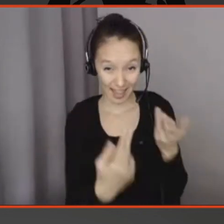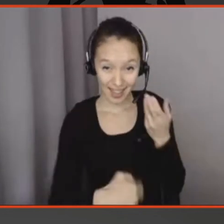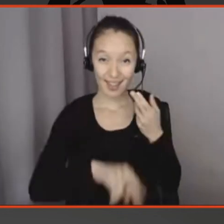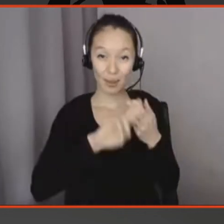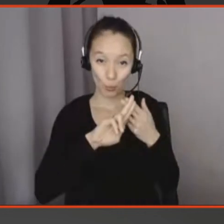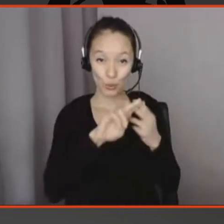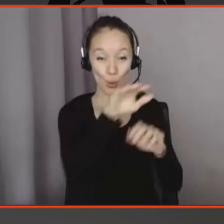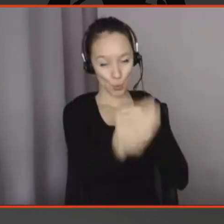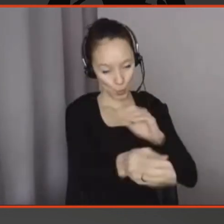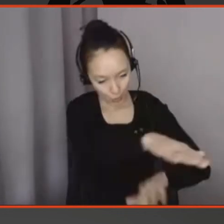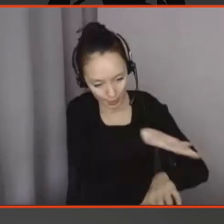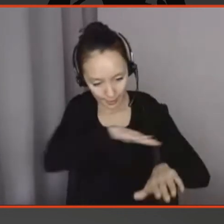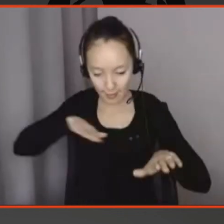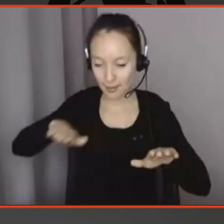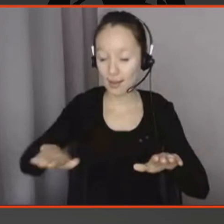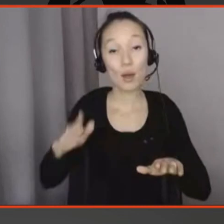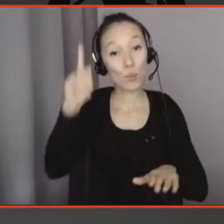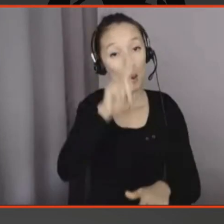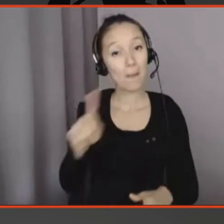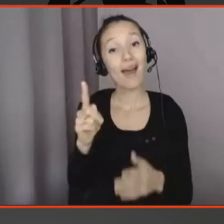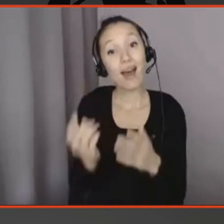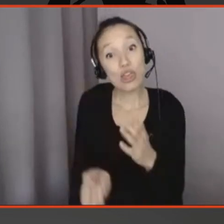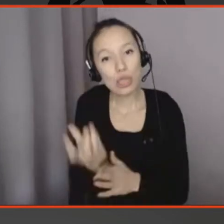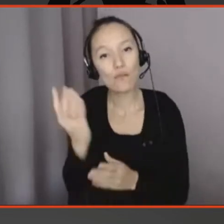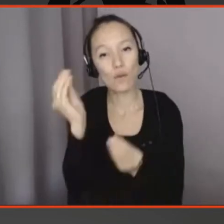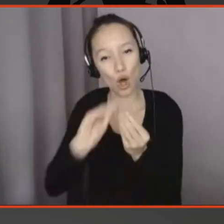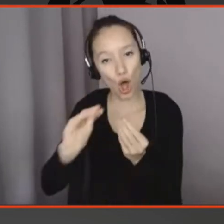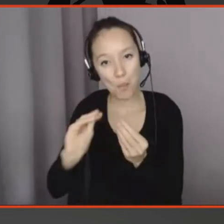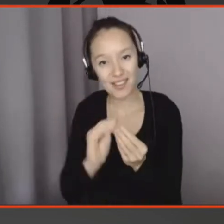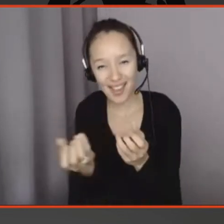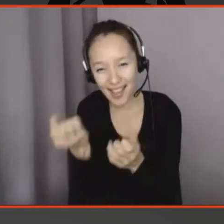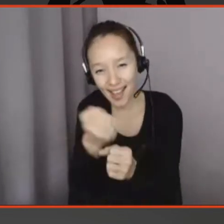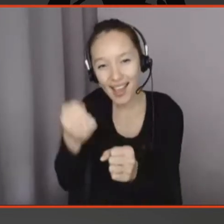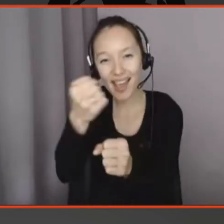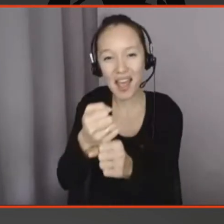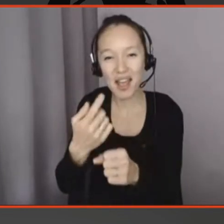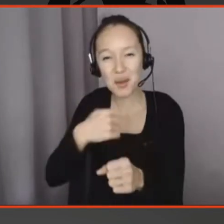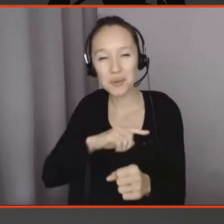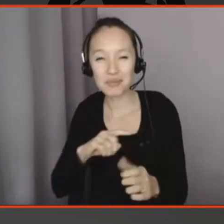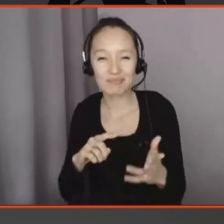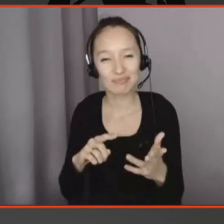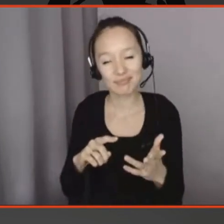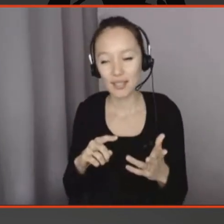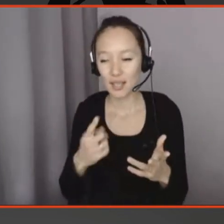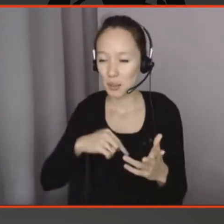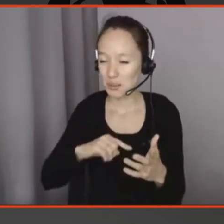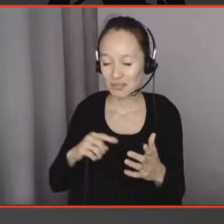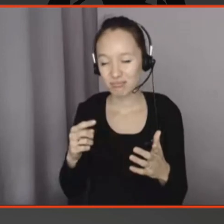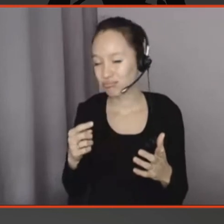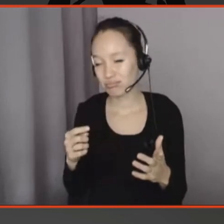créer de nouveaux objets et du coup, on fait du mauvais scuomorphisme ou du mauvais anthropomorphisme, on fait des